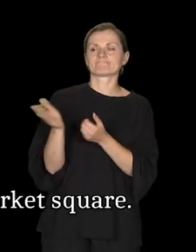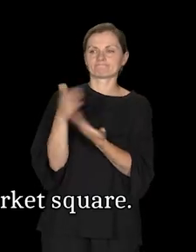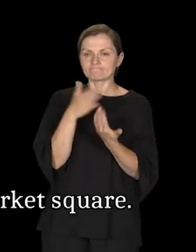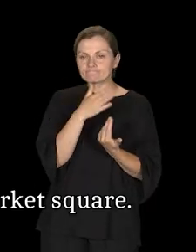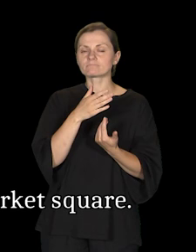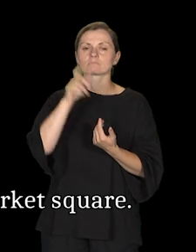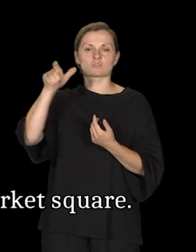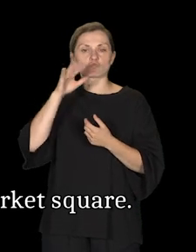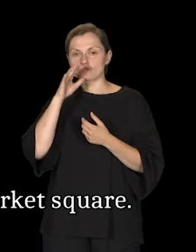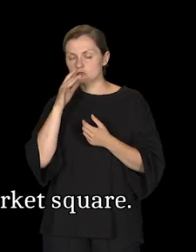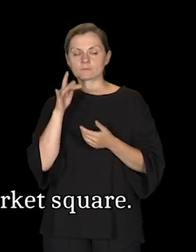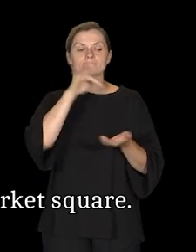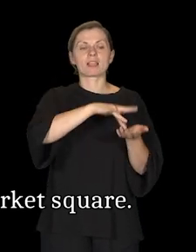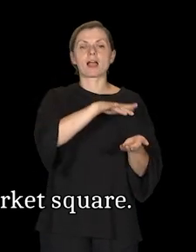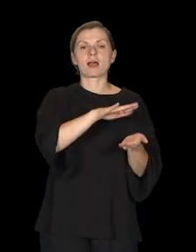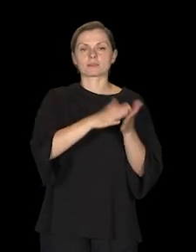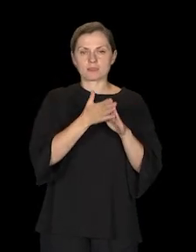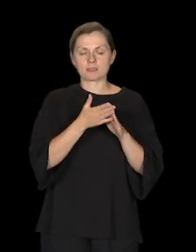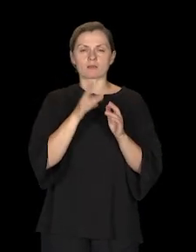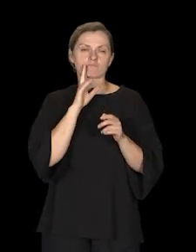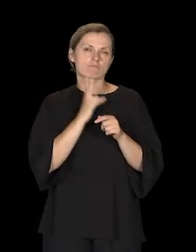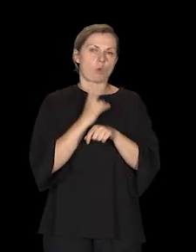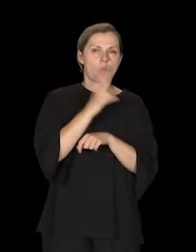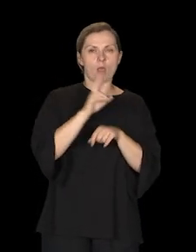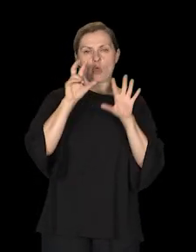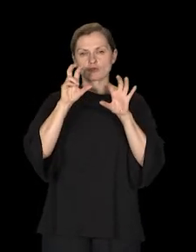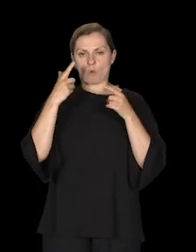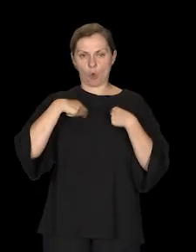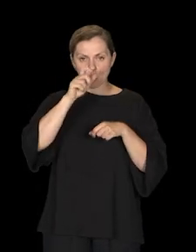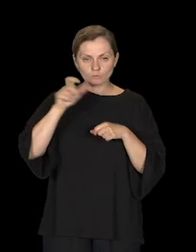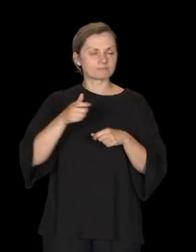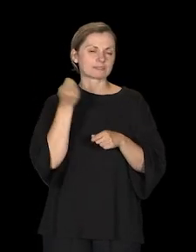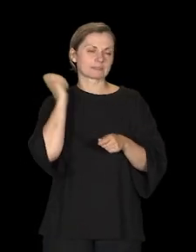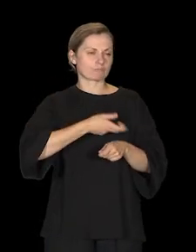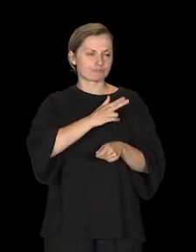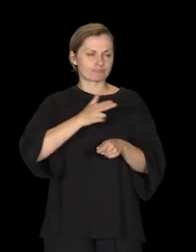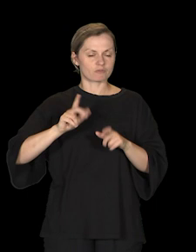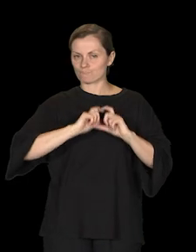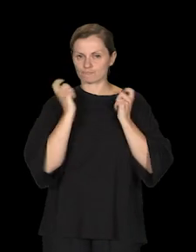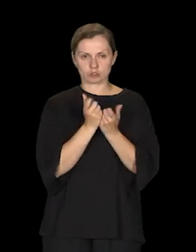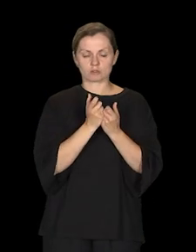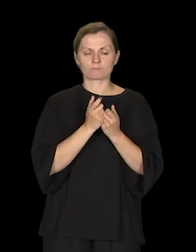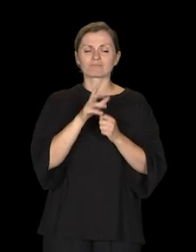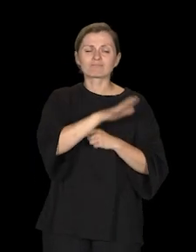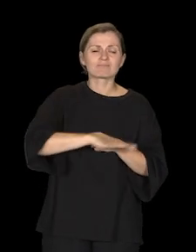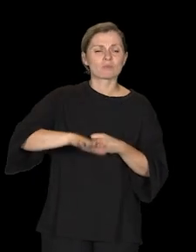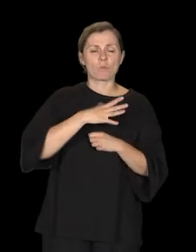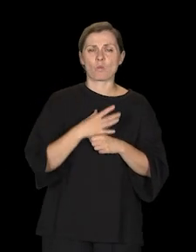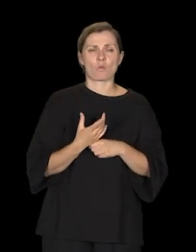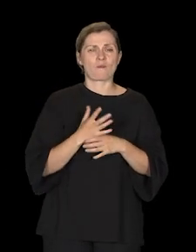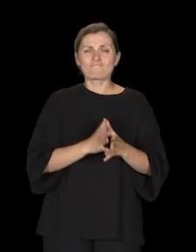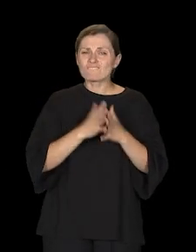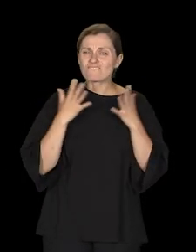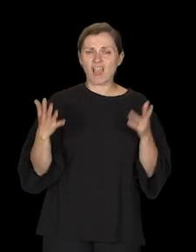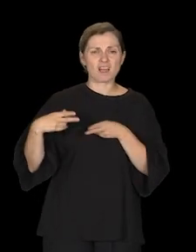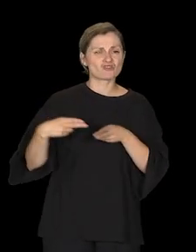właśnie Żydów na rynek. Tam było ponad 800 osób. Wymordowali ich wszystkich i była jedna wielka